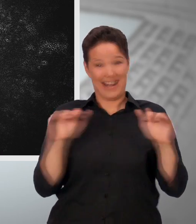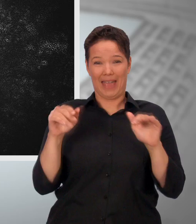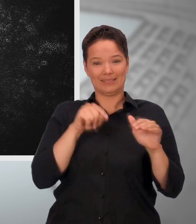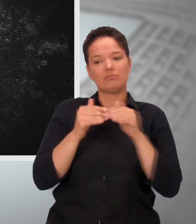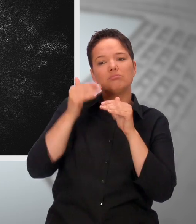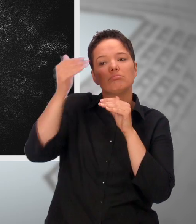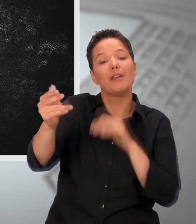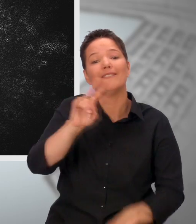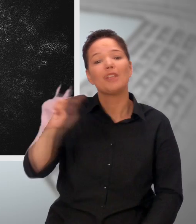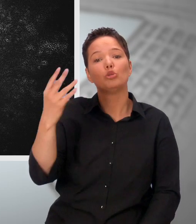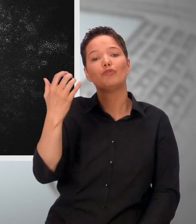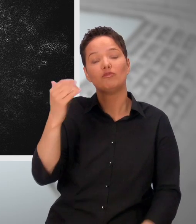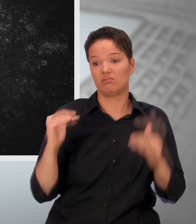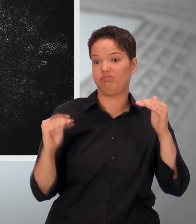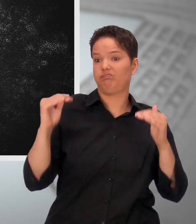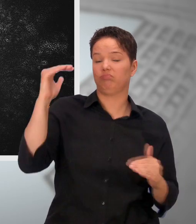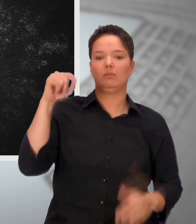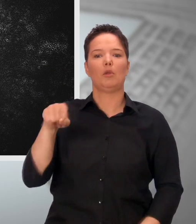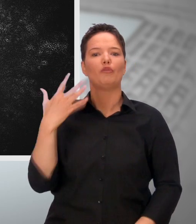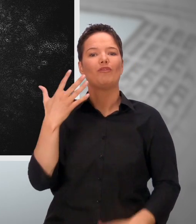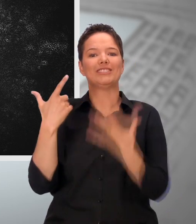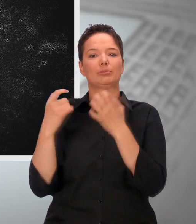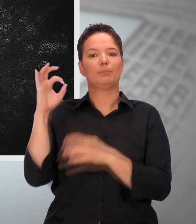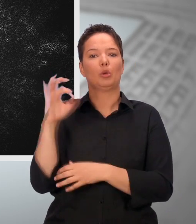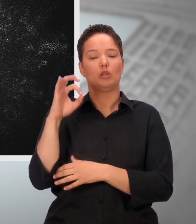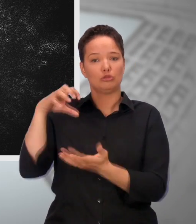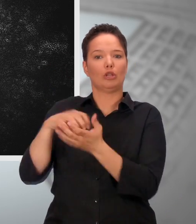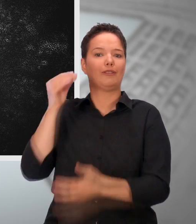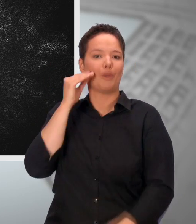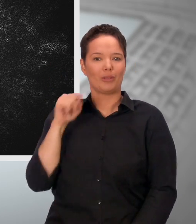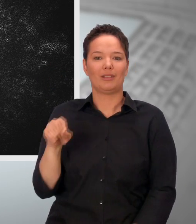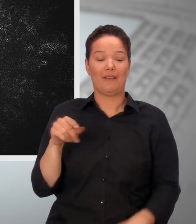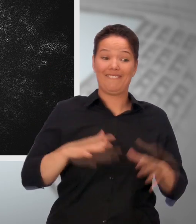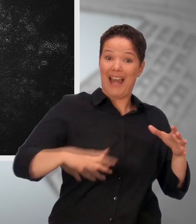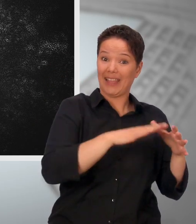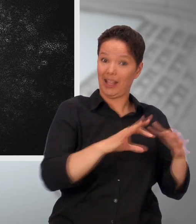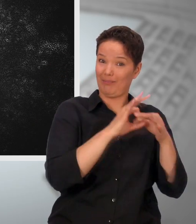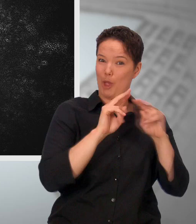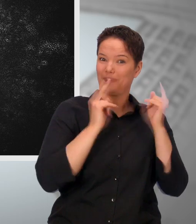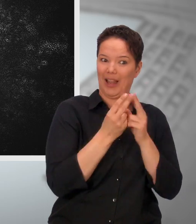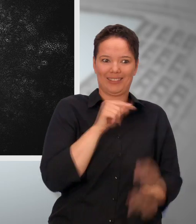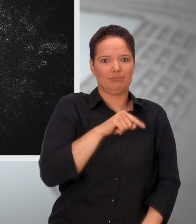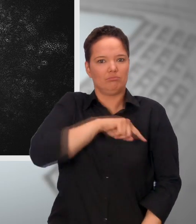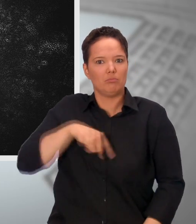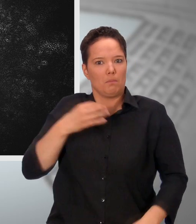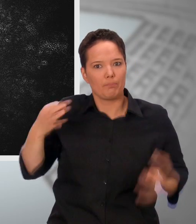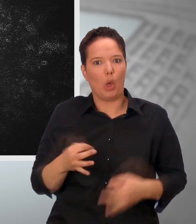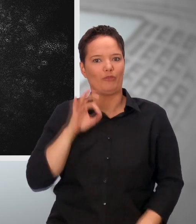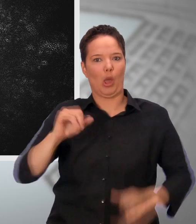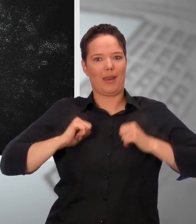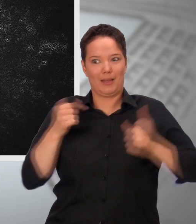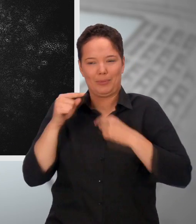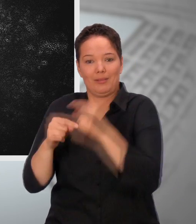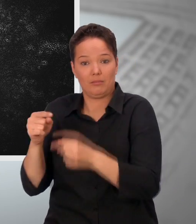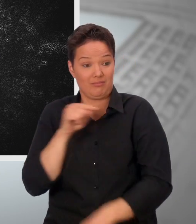Schon Mitte dieses Jahrhunderts werden drei Viertel der Weltbevölkerung in Städten wohnen. Gemessen an der Fläche, die wir für unseren